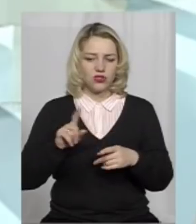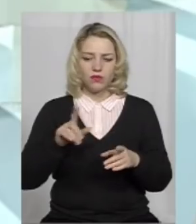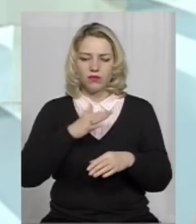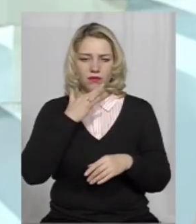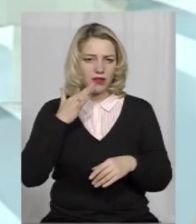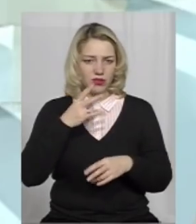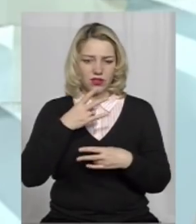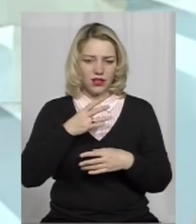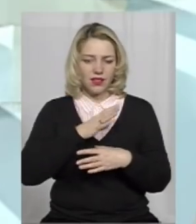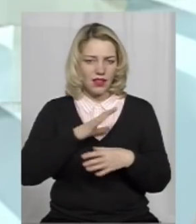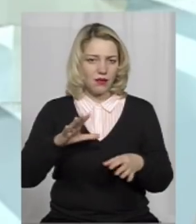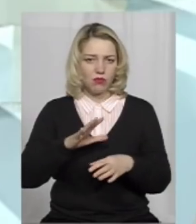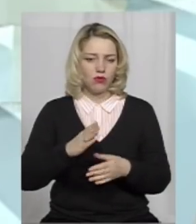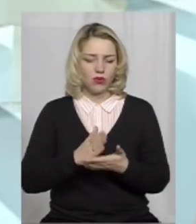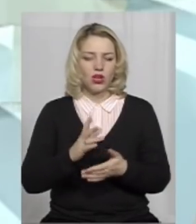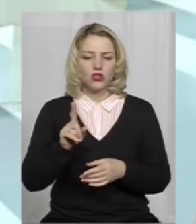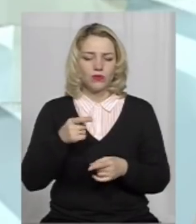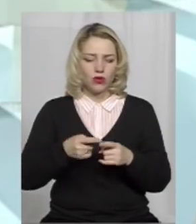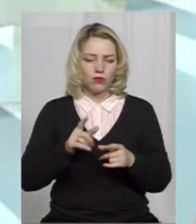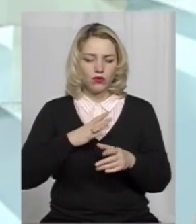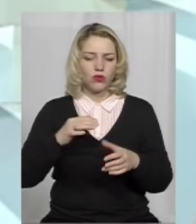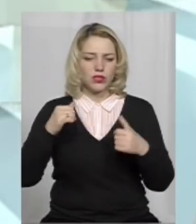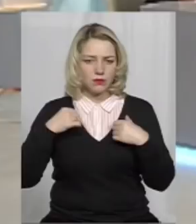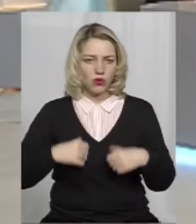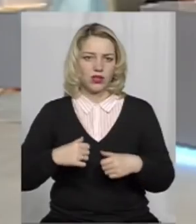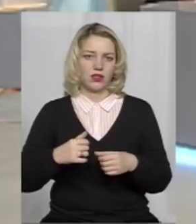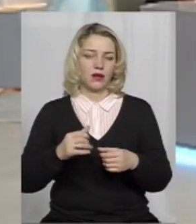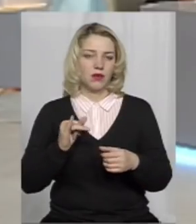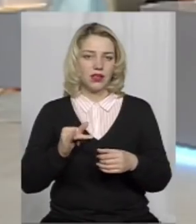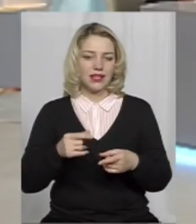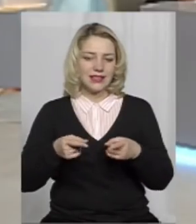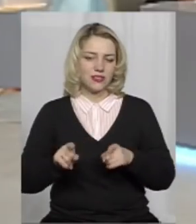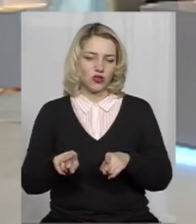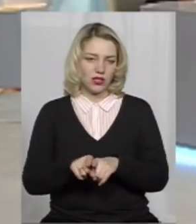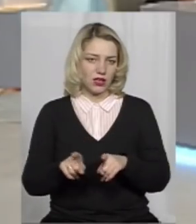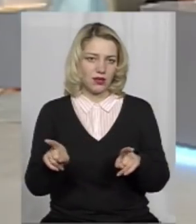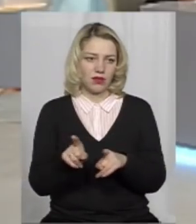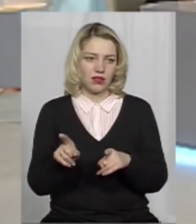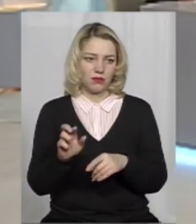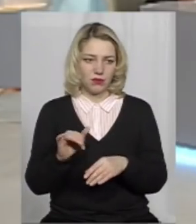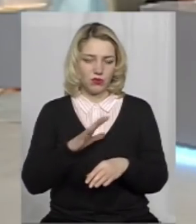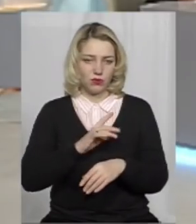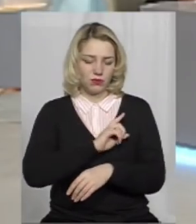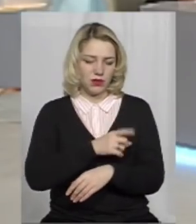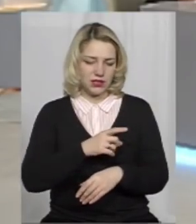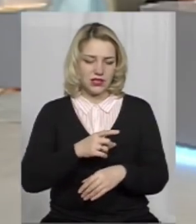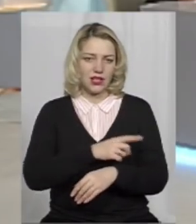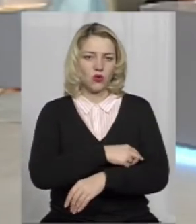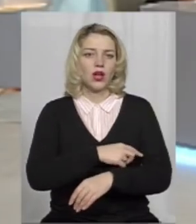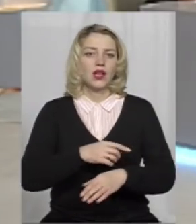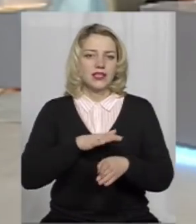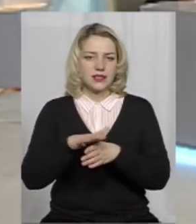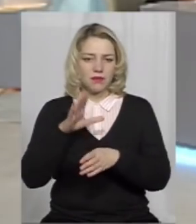воно було логічним, спокійним і дійсно таким, щоб під силу було справитись вчителю.